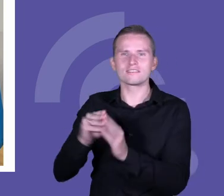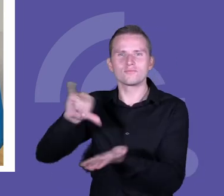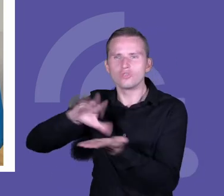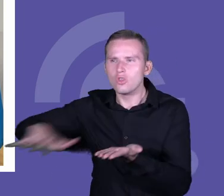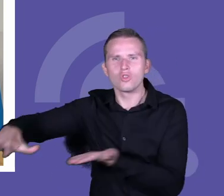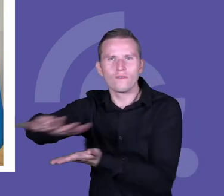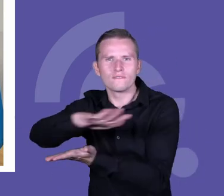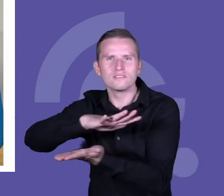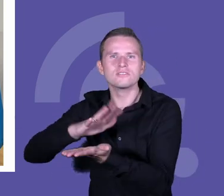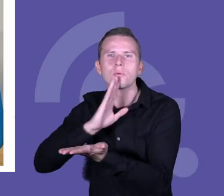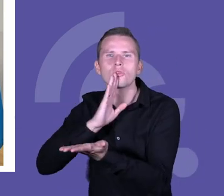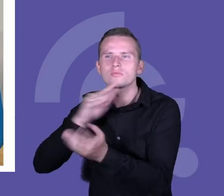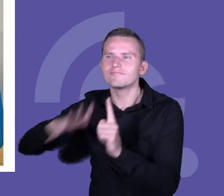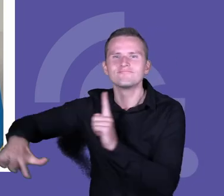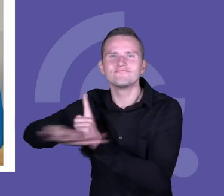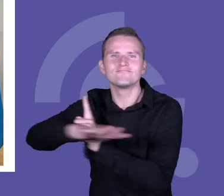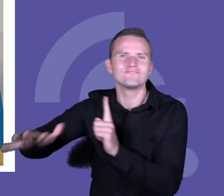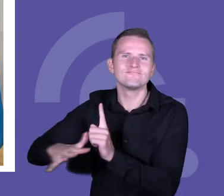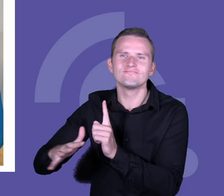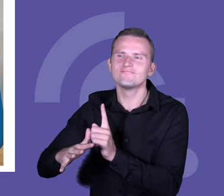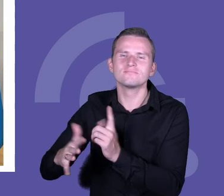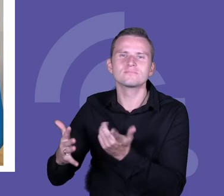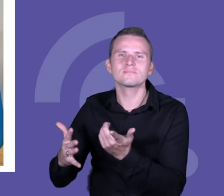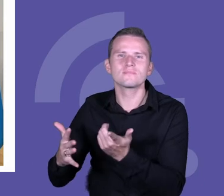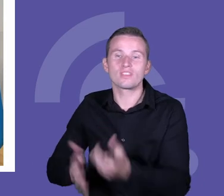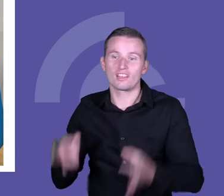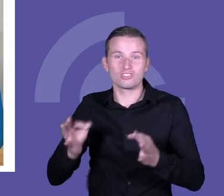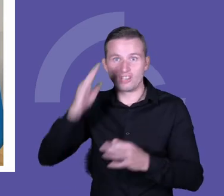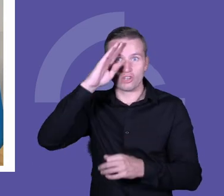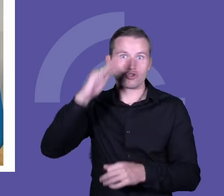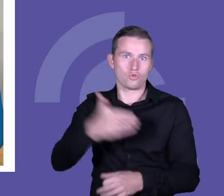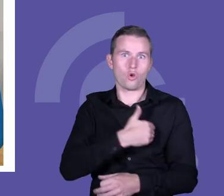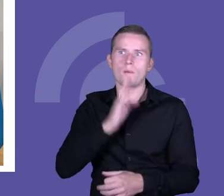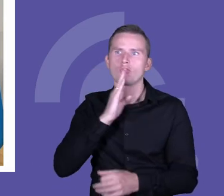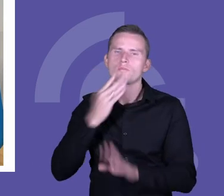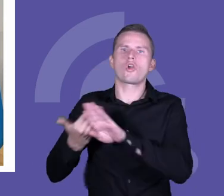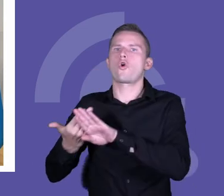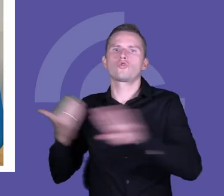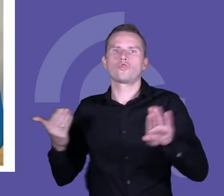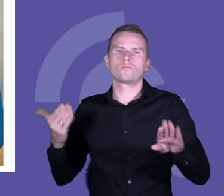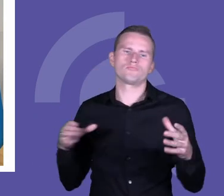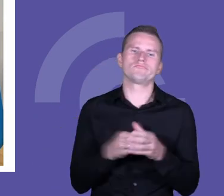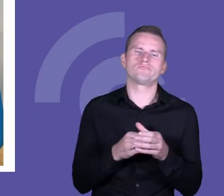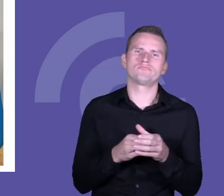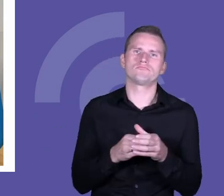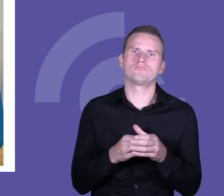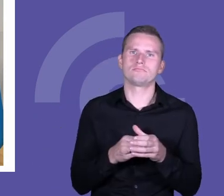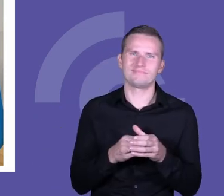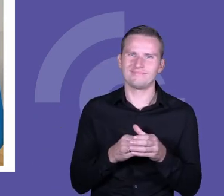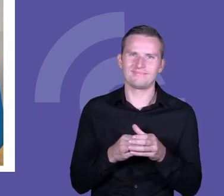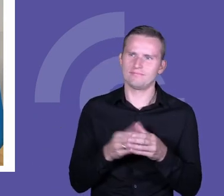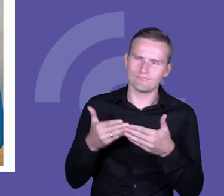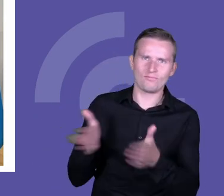Jeszcze w takim, wzmocnie to tym jeszcze, że dzisiaj szkoła naprawdę nie może być oderwana od życia. Wiemy o tym bardzo dobrze, że uczniowie pytają, po co